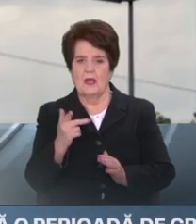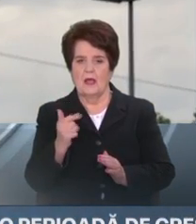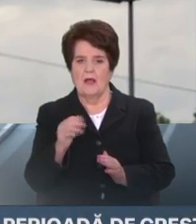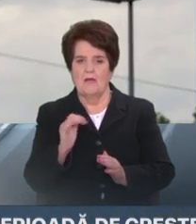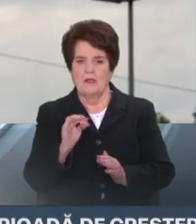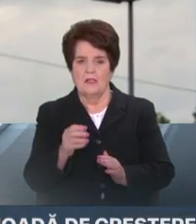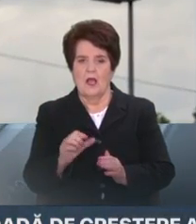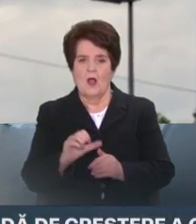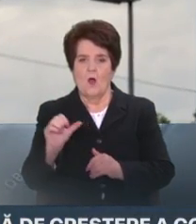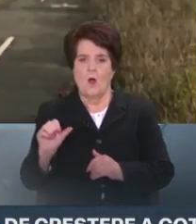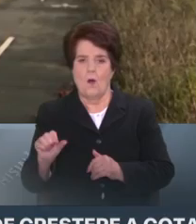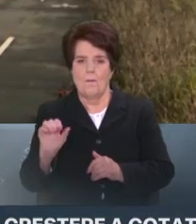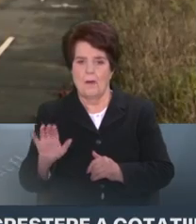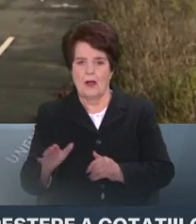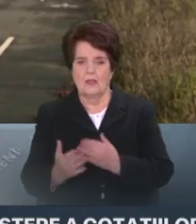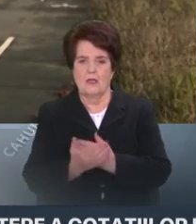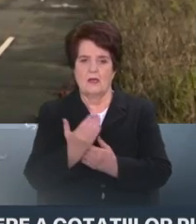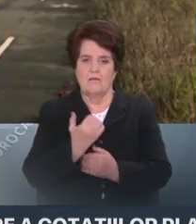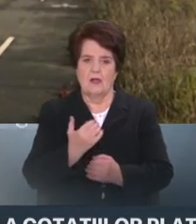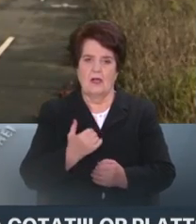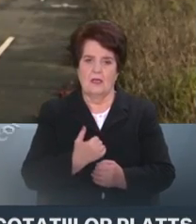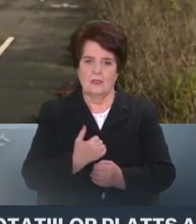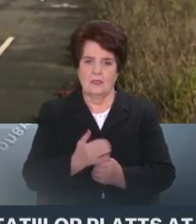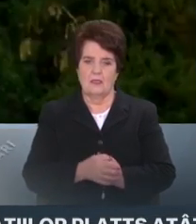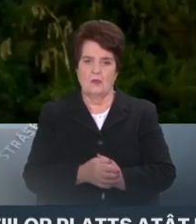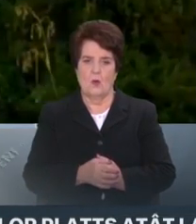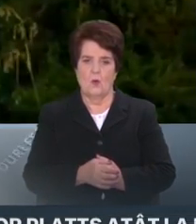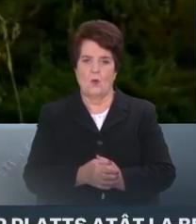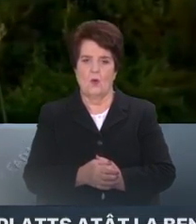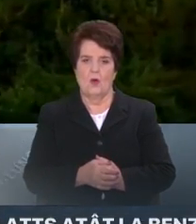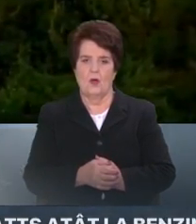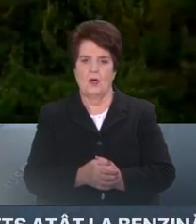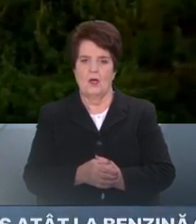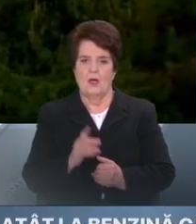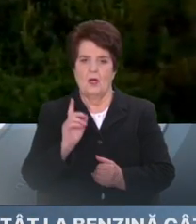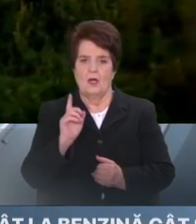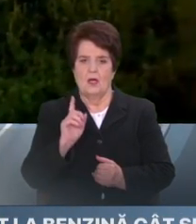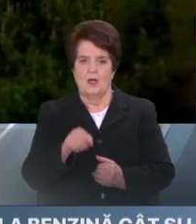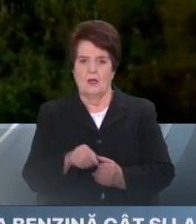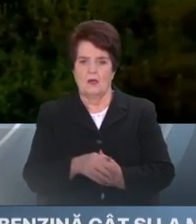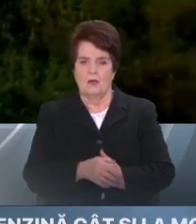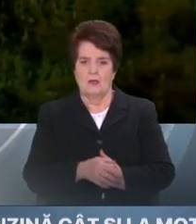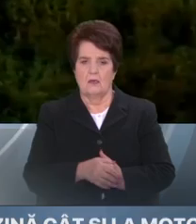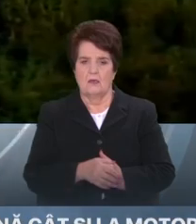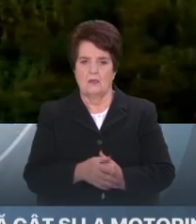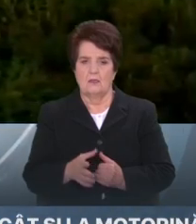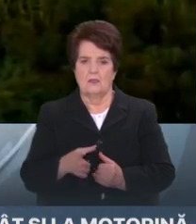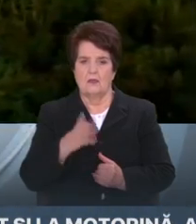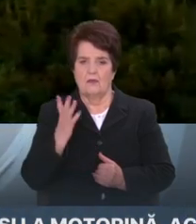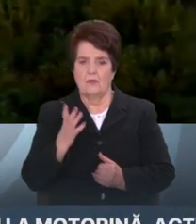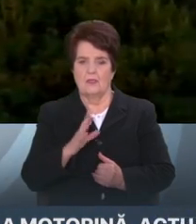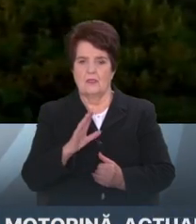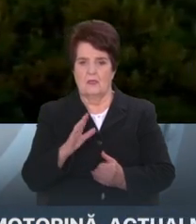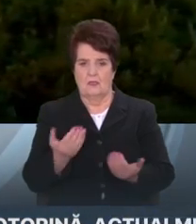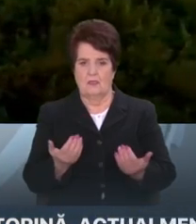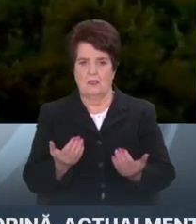parte este livrată nouă, cei ce acoperi cam 38%. Pentru ziua de